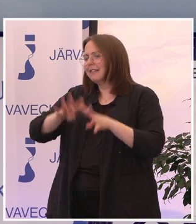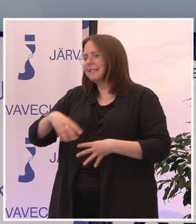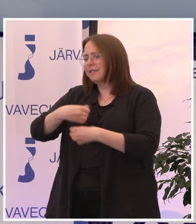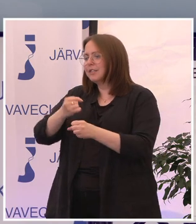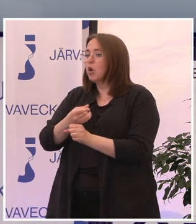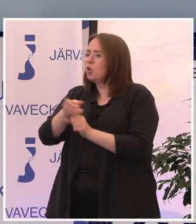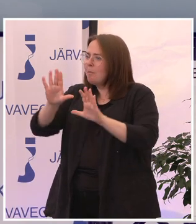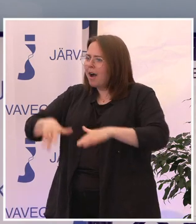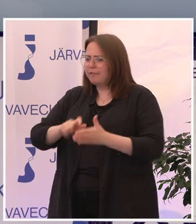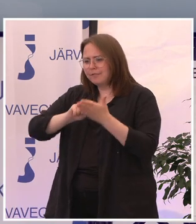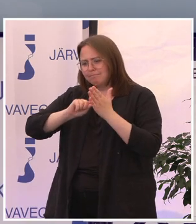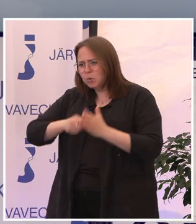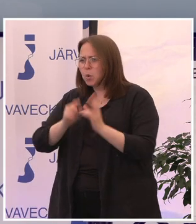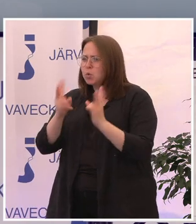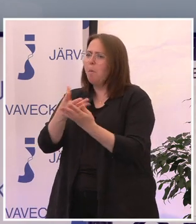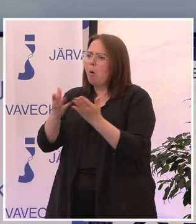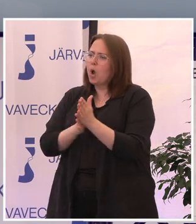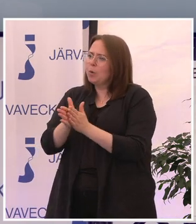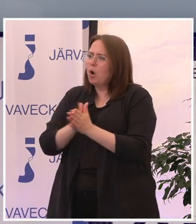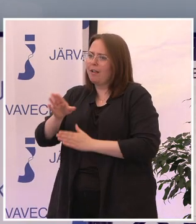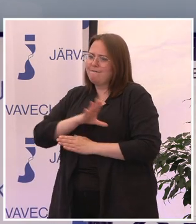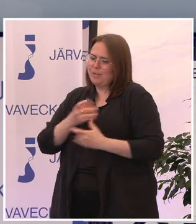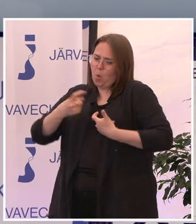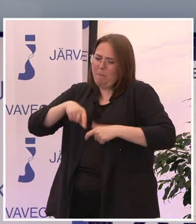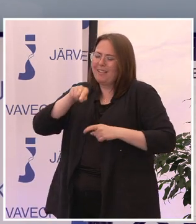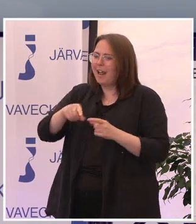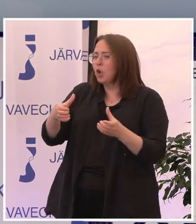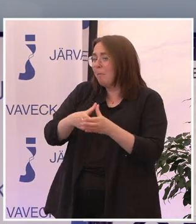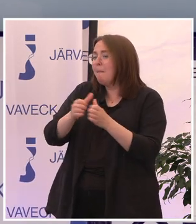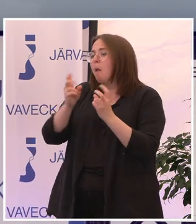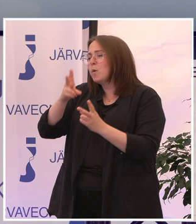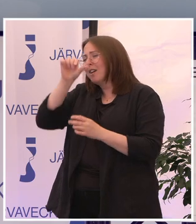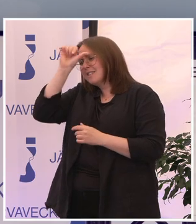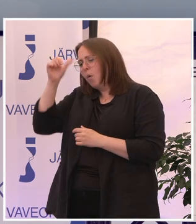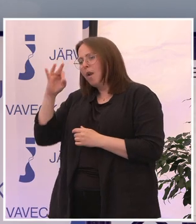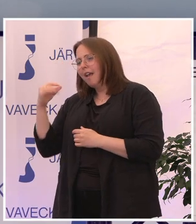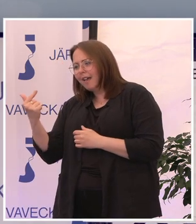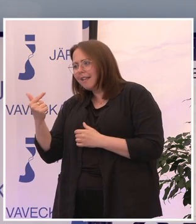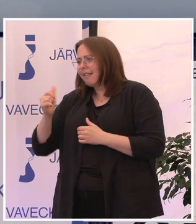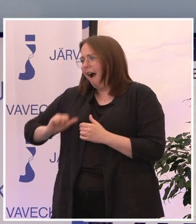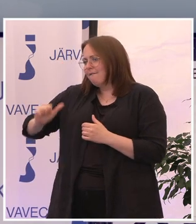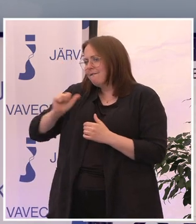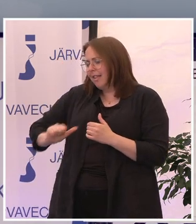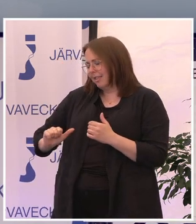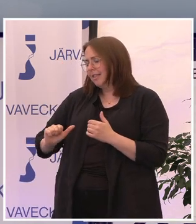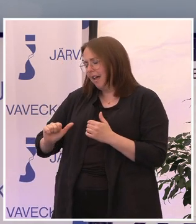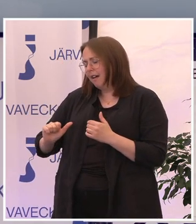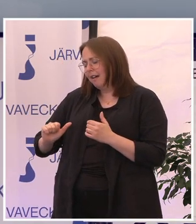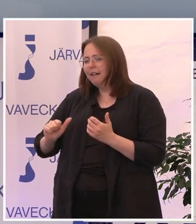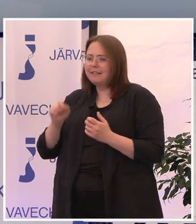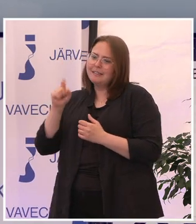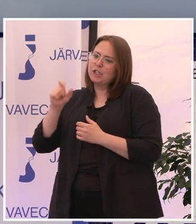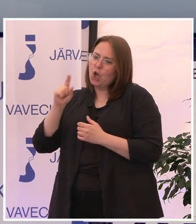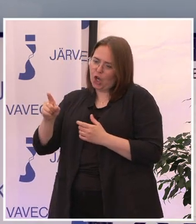många utmaningar som finns kopplat till denna grupp. Men också svårigheten med att använda sig av det